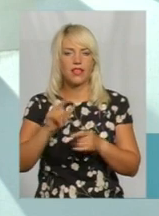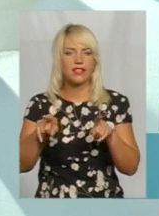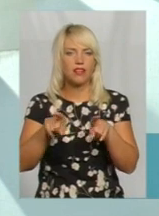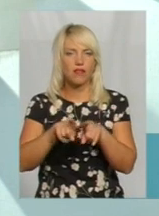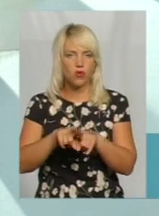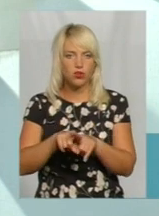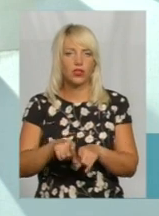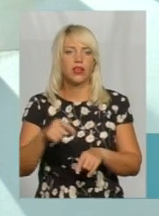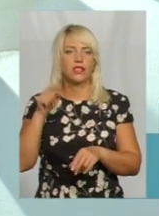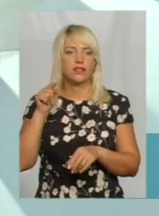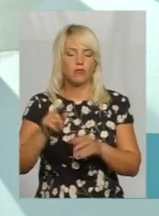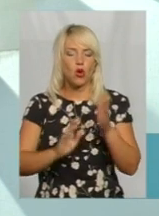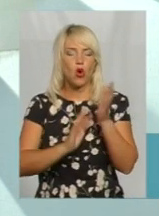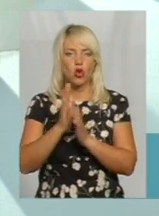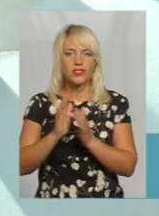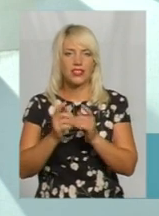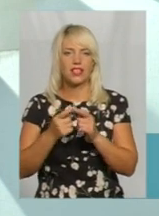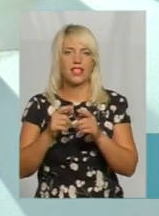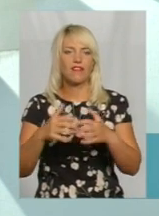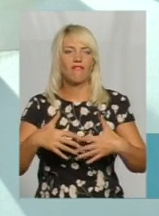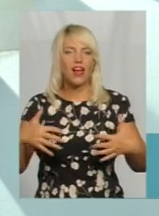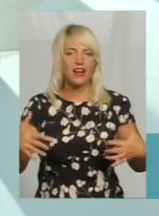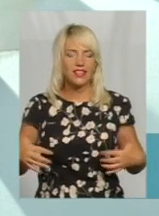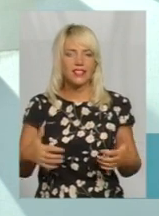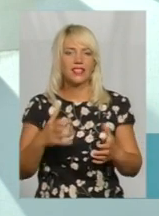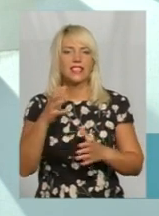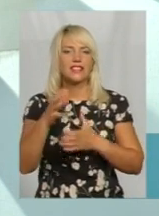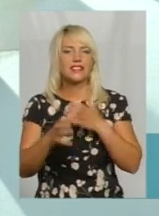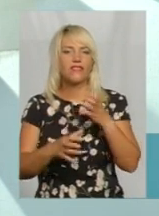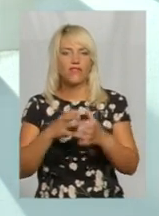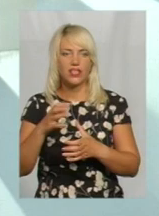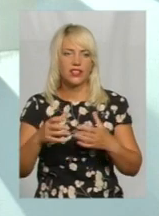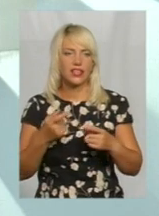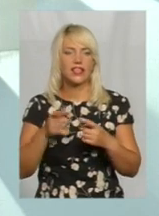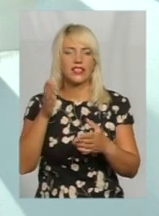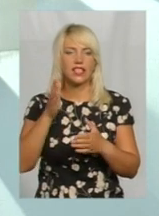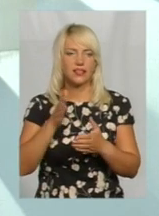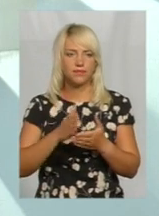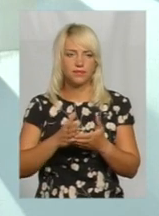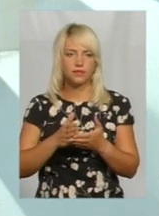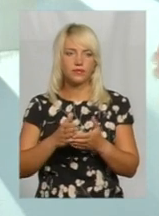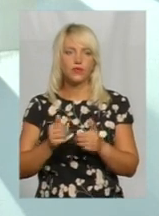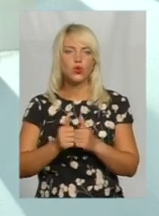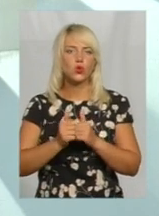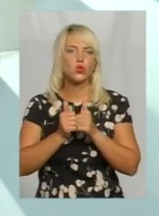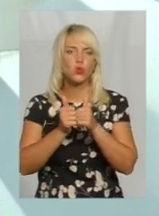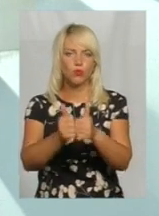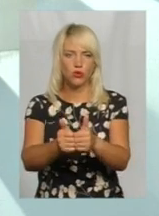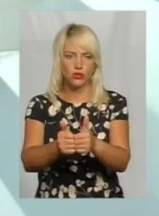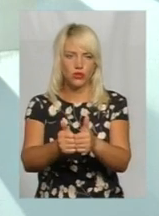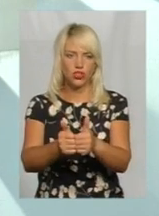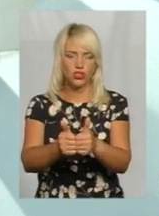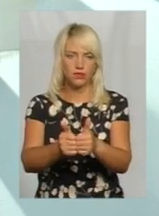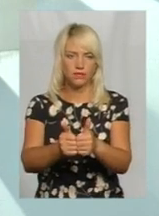це ж там рослинний тваринний світ обов'язково, як би є супутствуючим, забув українське